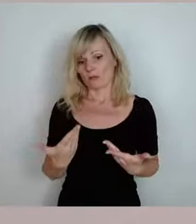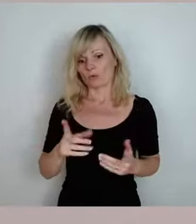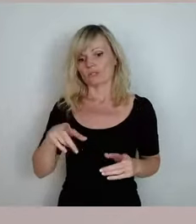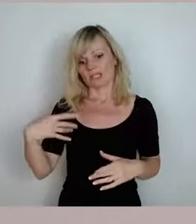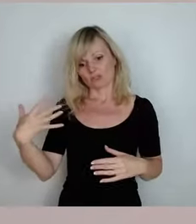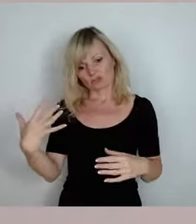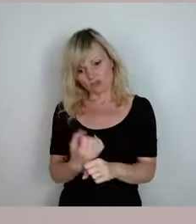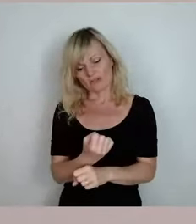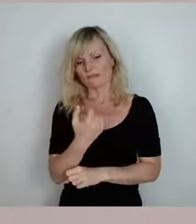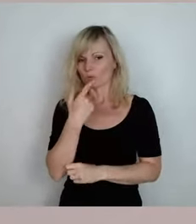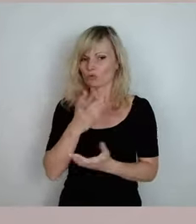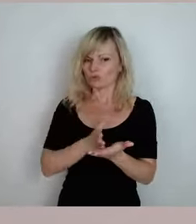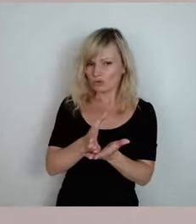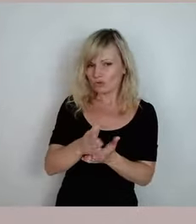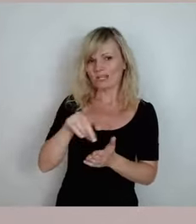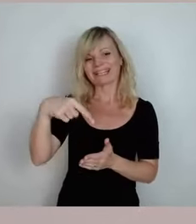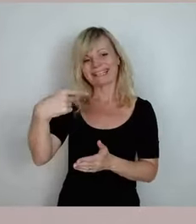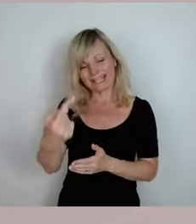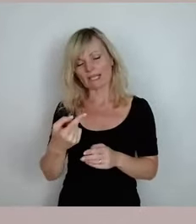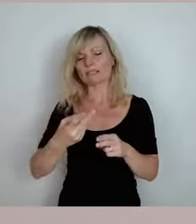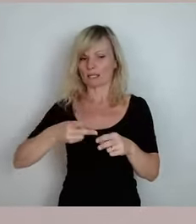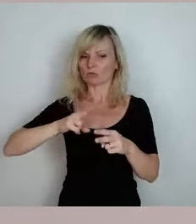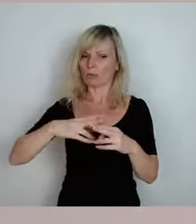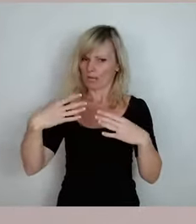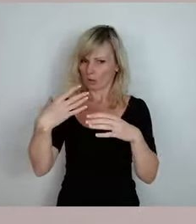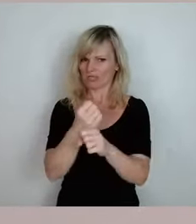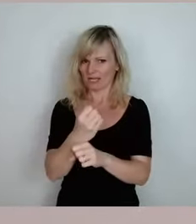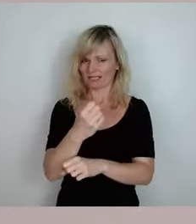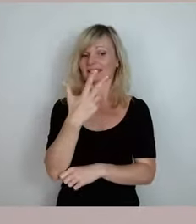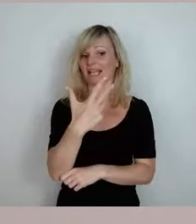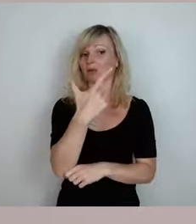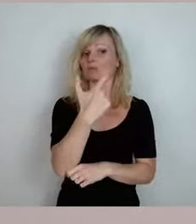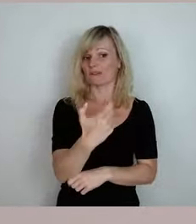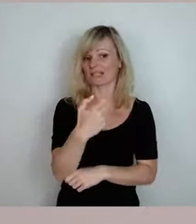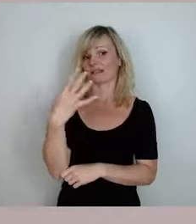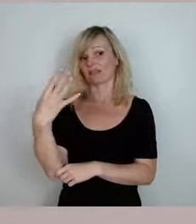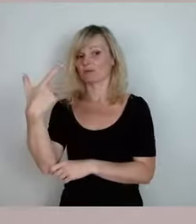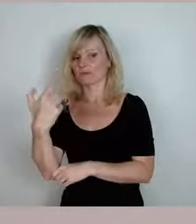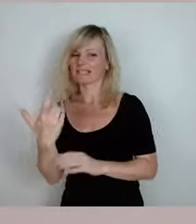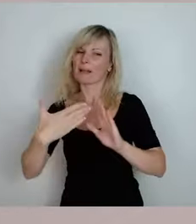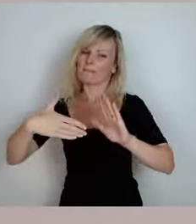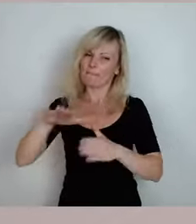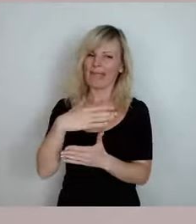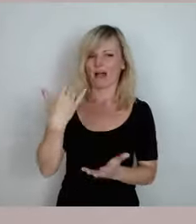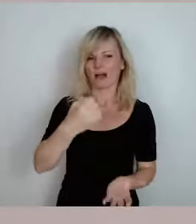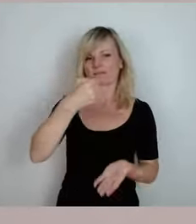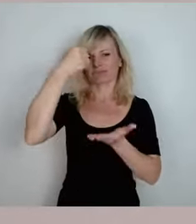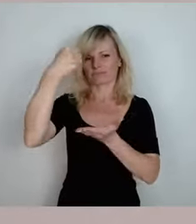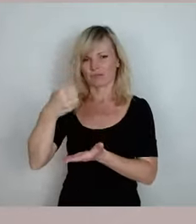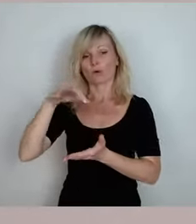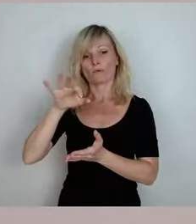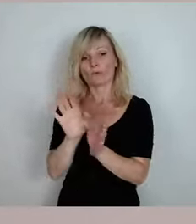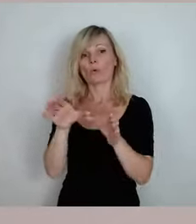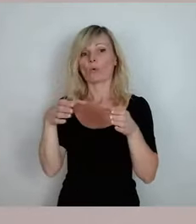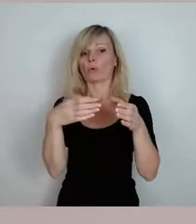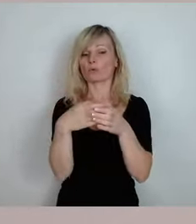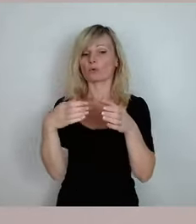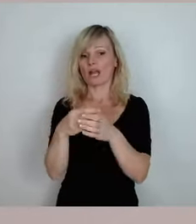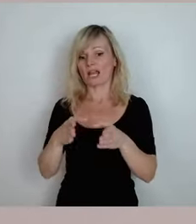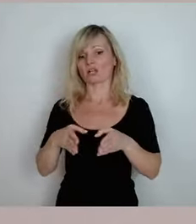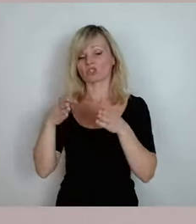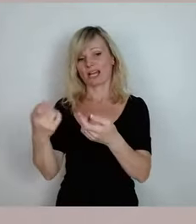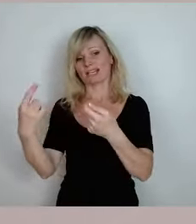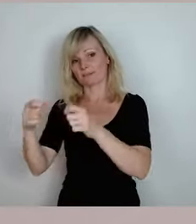sein, dass in dem nächsten Doppelhaushalt 23, 24 deutlich mehr Finanzen sowohl für den kommunalen Straßenbau als auch für den